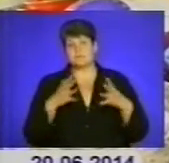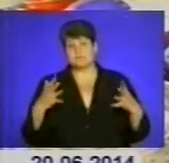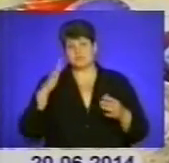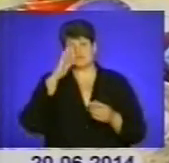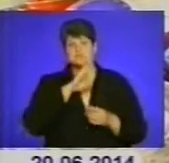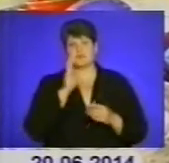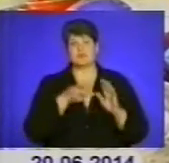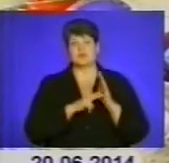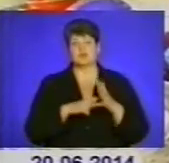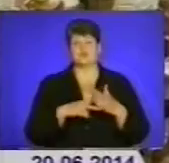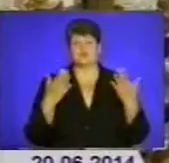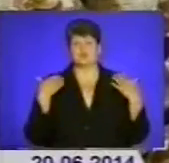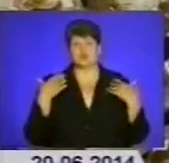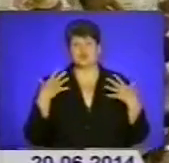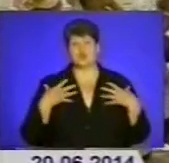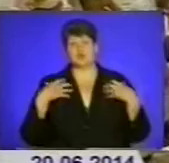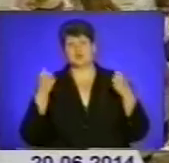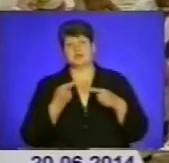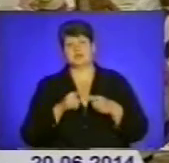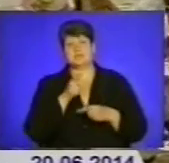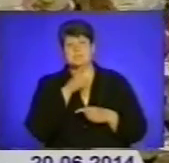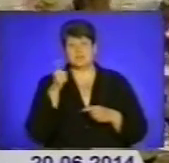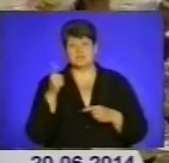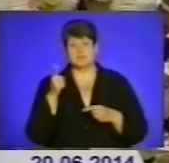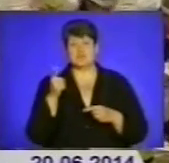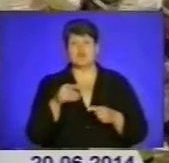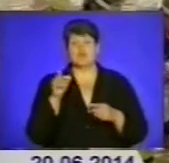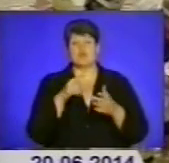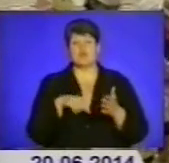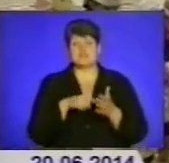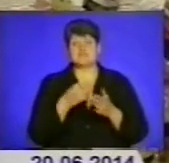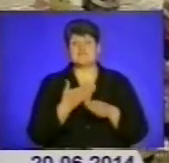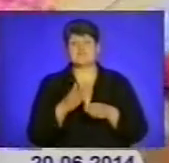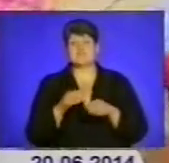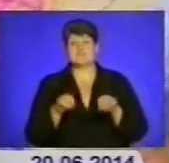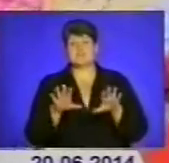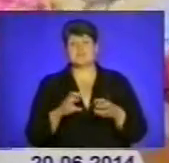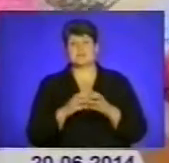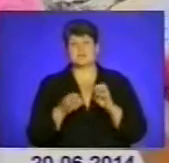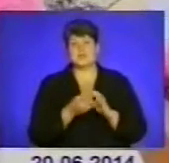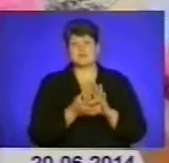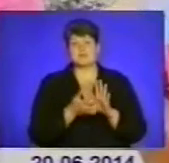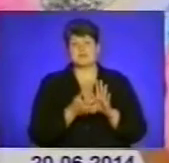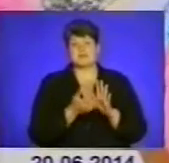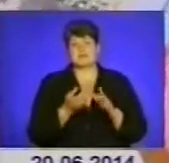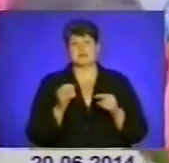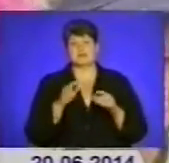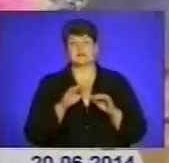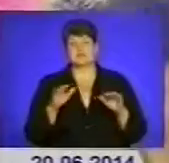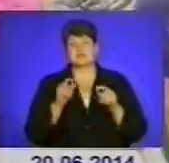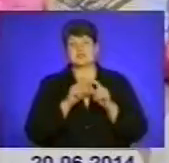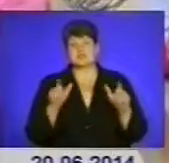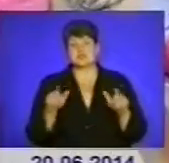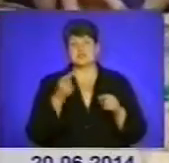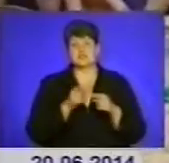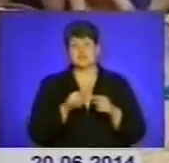відпочинок і оздоровлення на цей період. До речі, у місті поступово вирішуються проблеми нестачі дошкільних навчальних закладів. Цього року